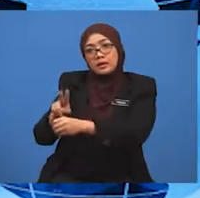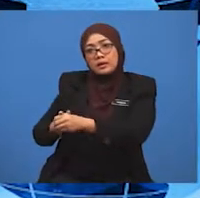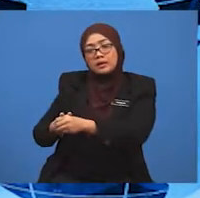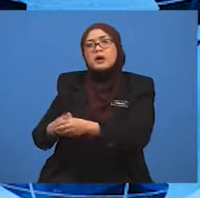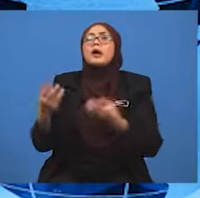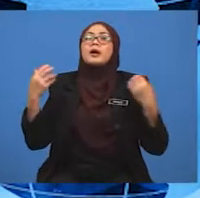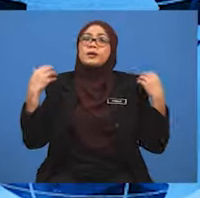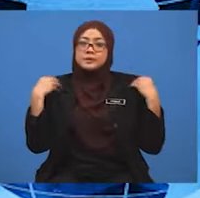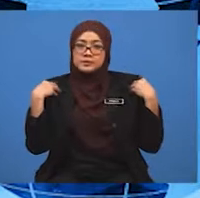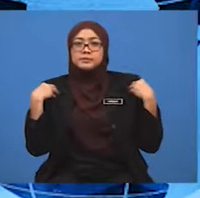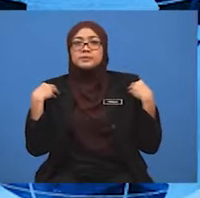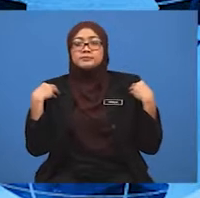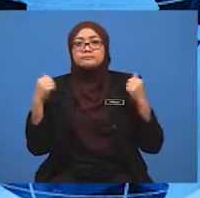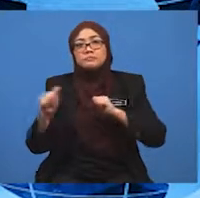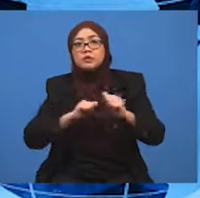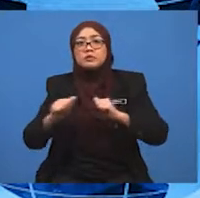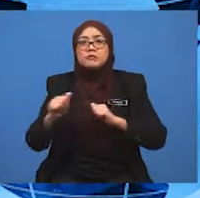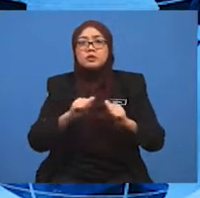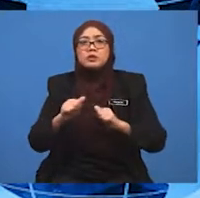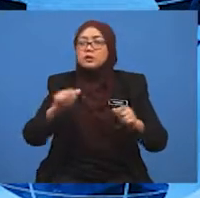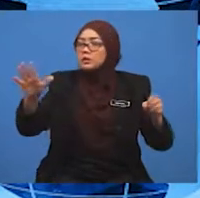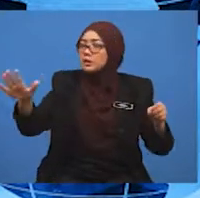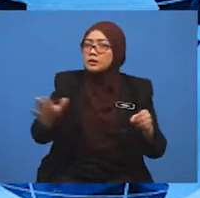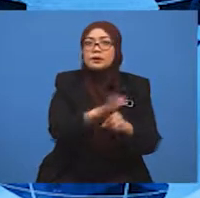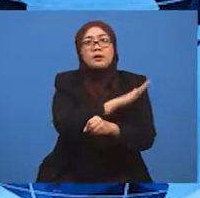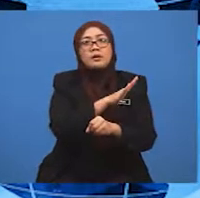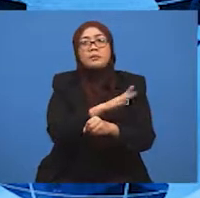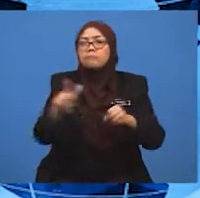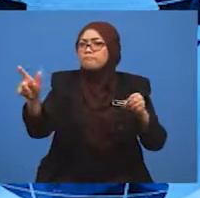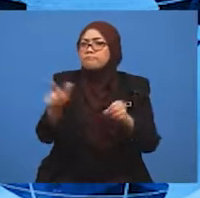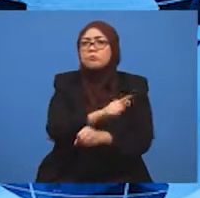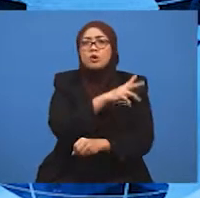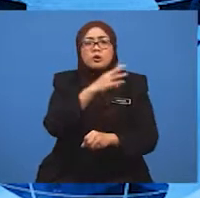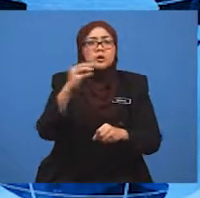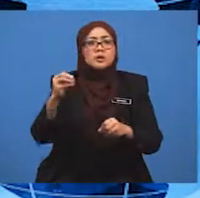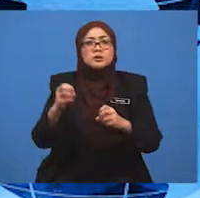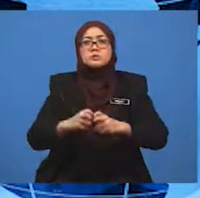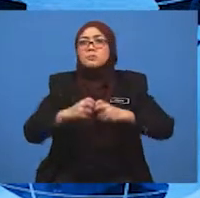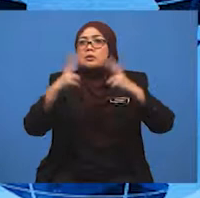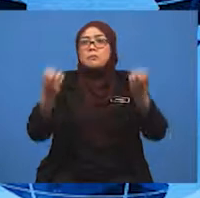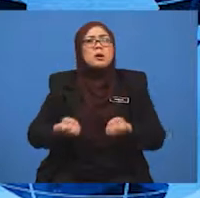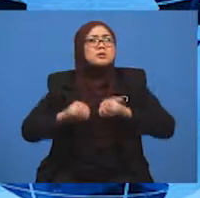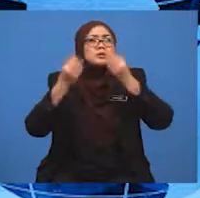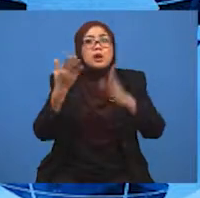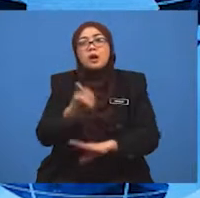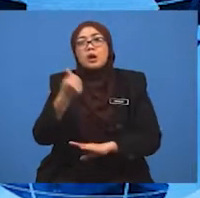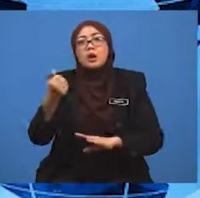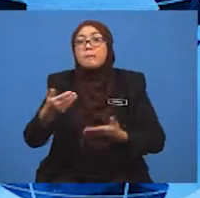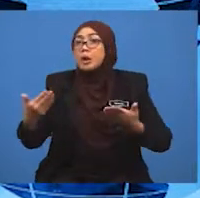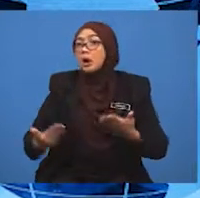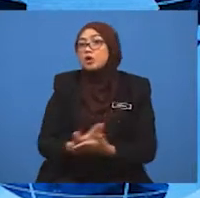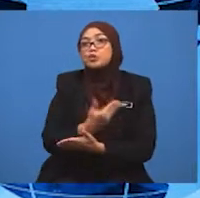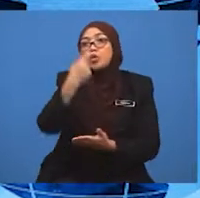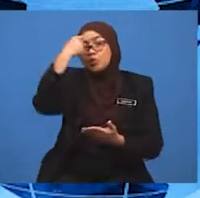perkhidmatan yang serba lengkap dan tercanggih untuk mengendalikan sebarang